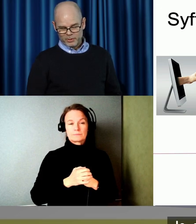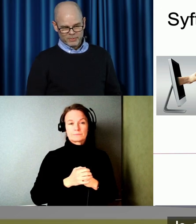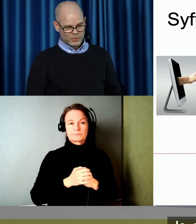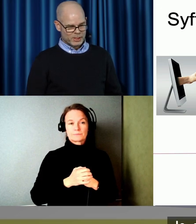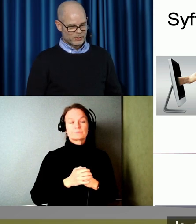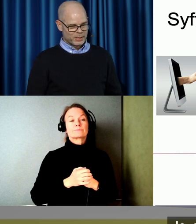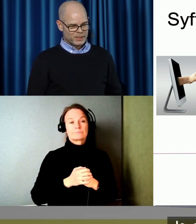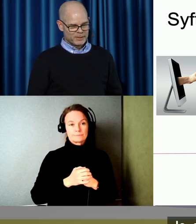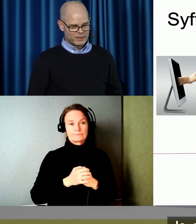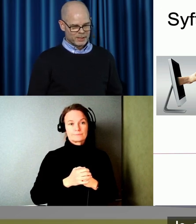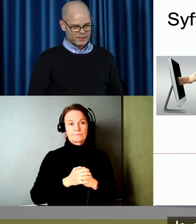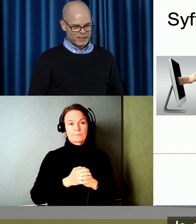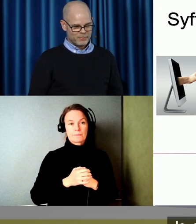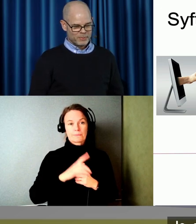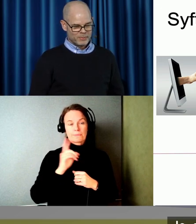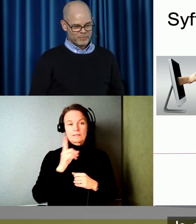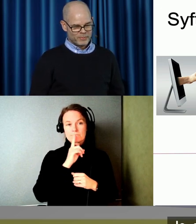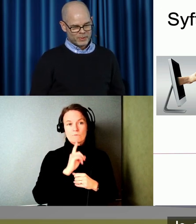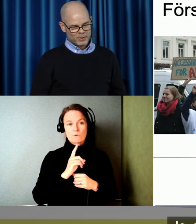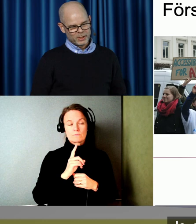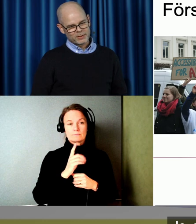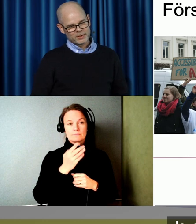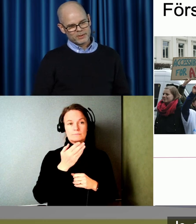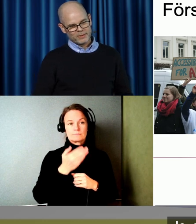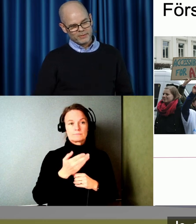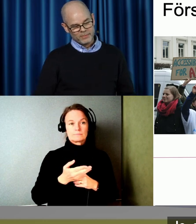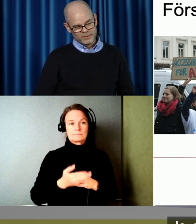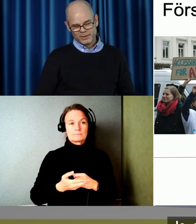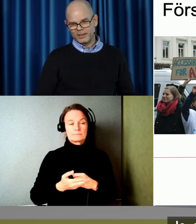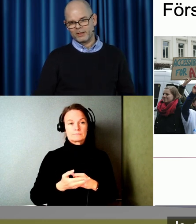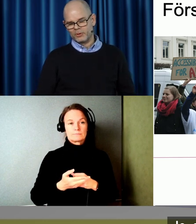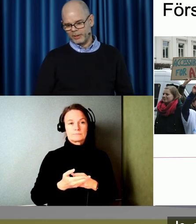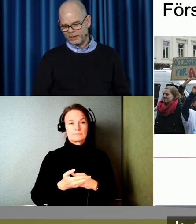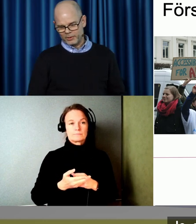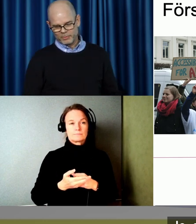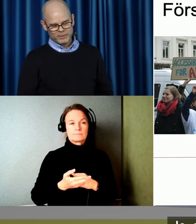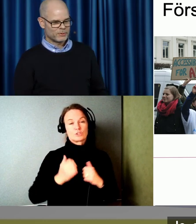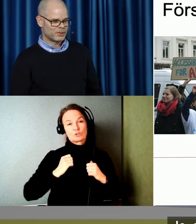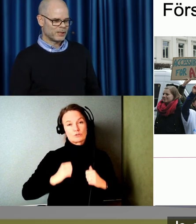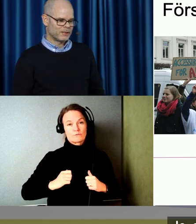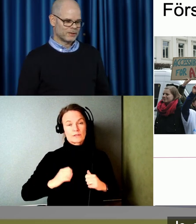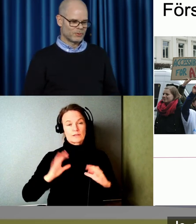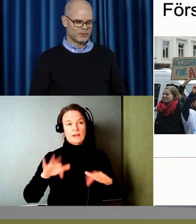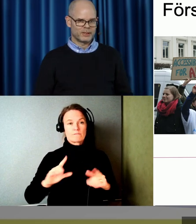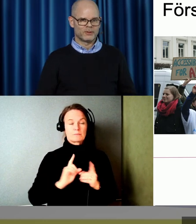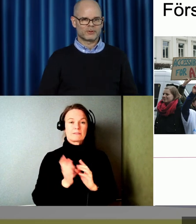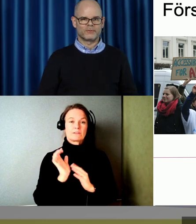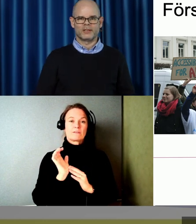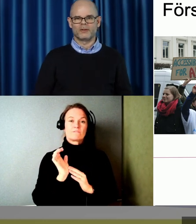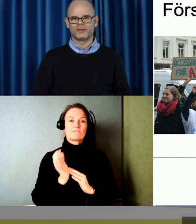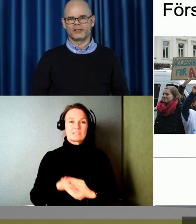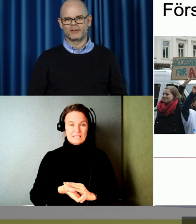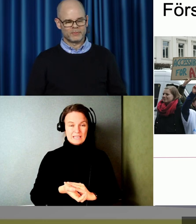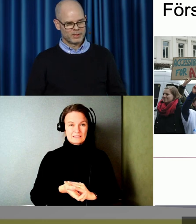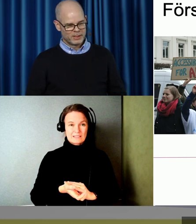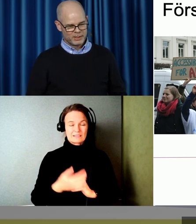Ja, och sen så är det lite grann det här om att det tyvärr har blivit försenat då. Och det är något som